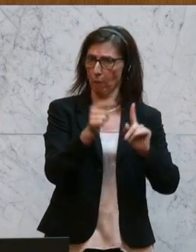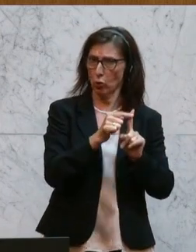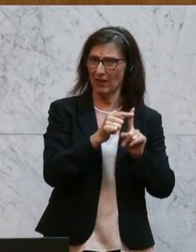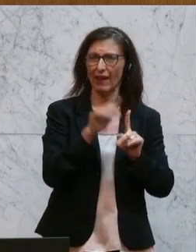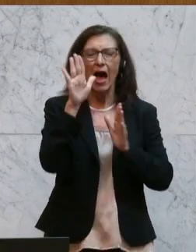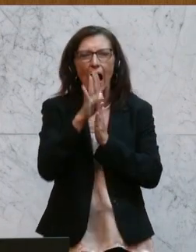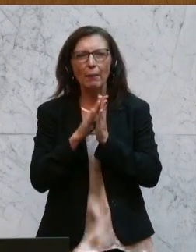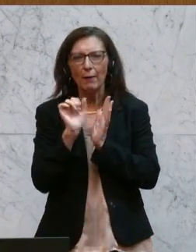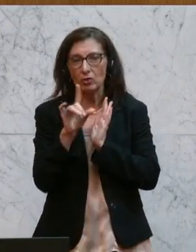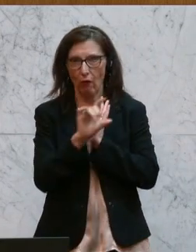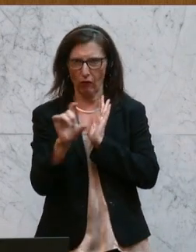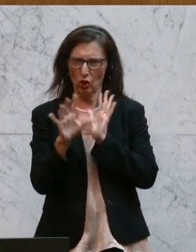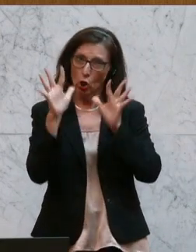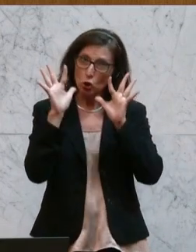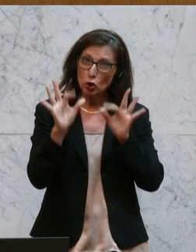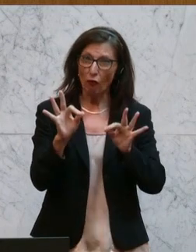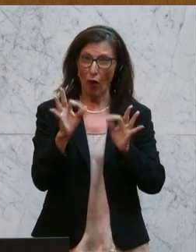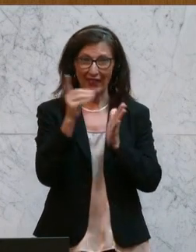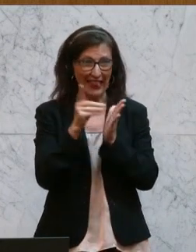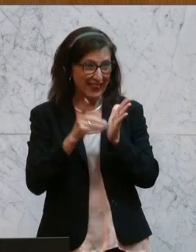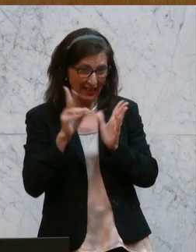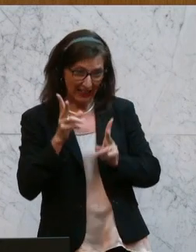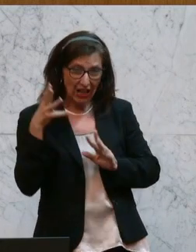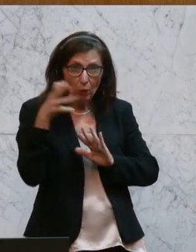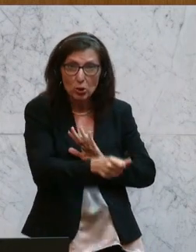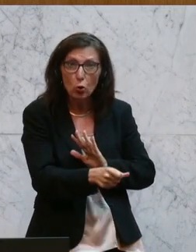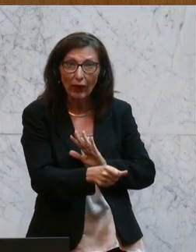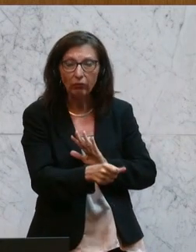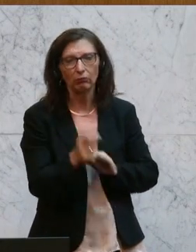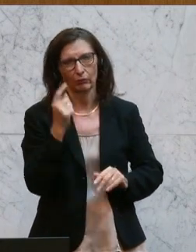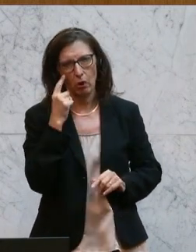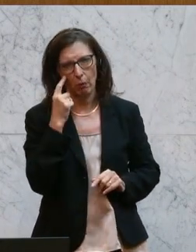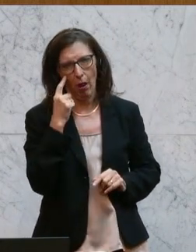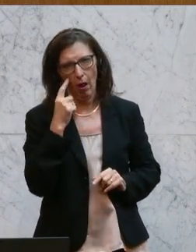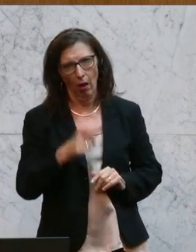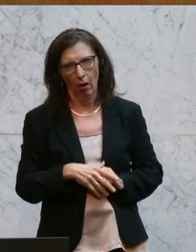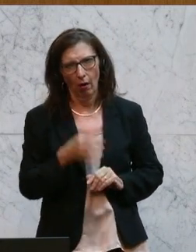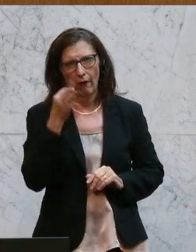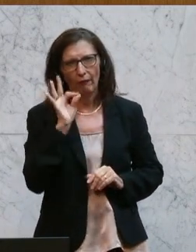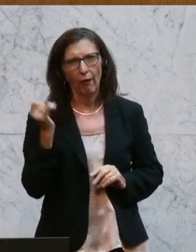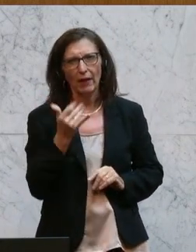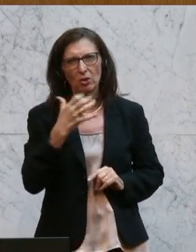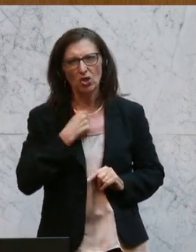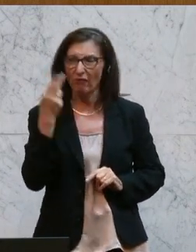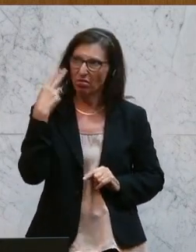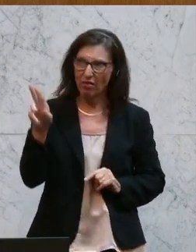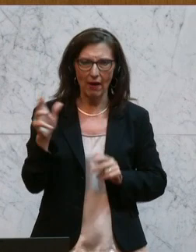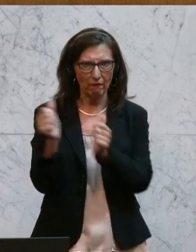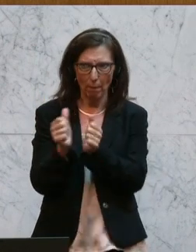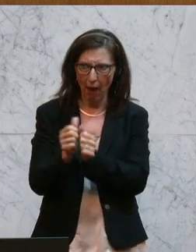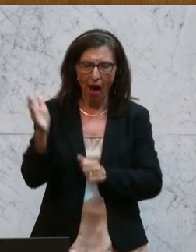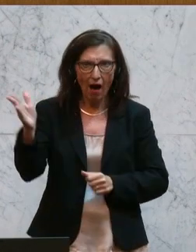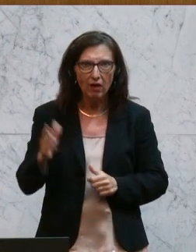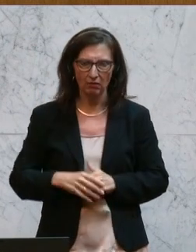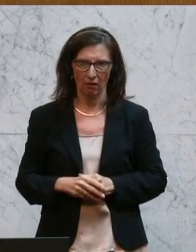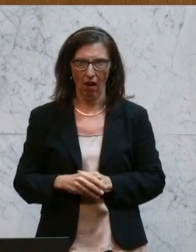ersten zwölf Wochen sofort auch auf Daten zugreifen zu können, und das schaue ich mir an, dass die Frauen immer Nein sagen können, wenn die Partner hier sich